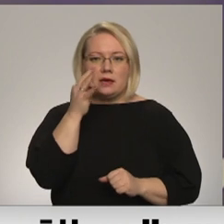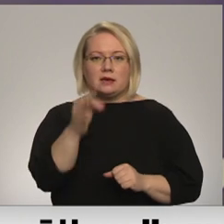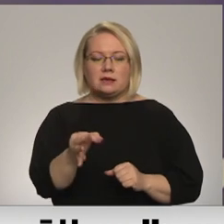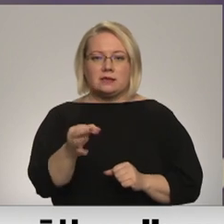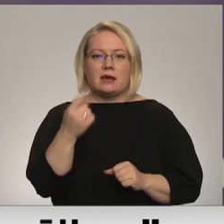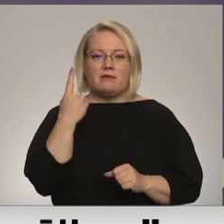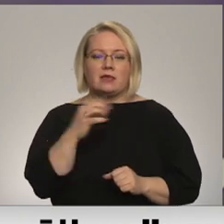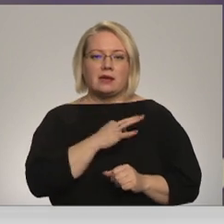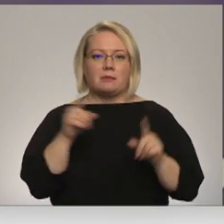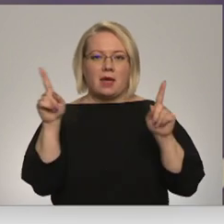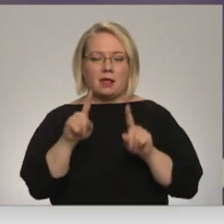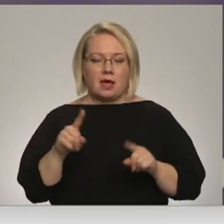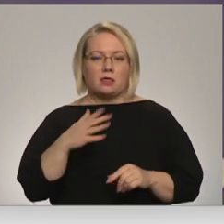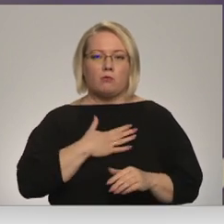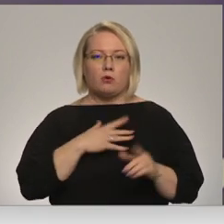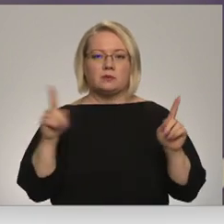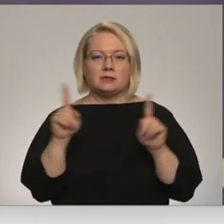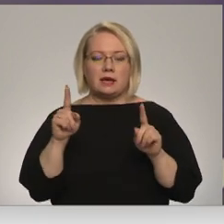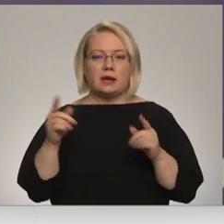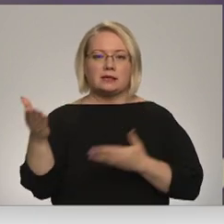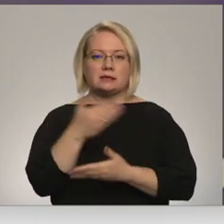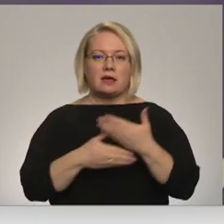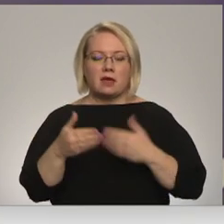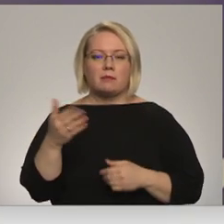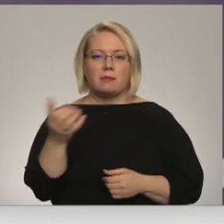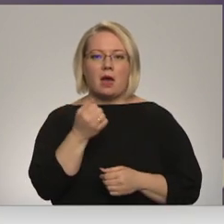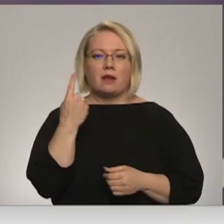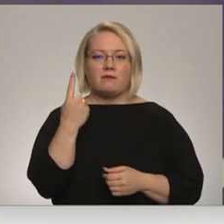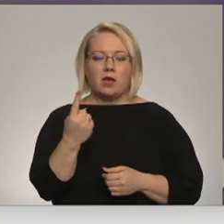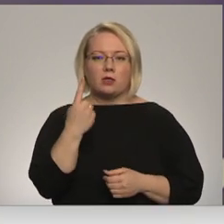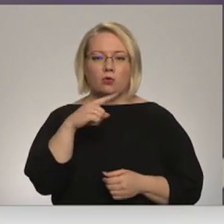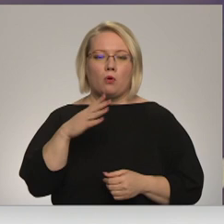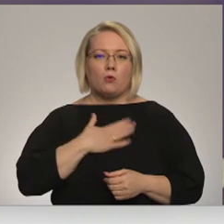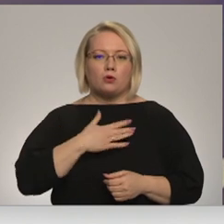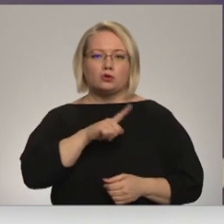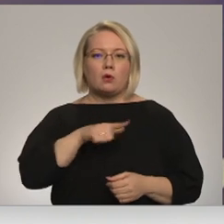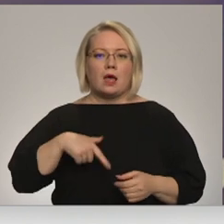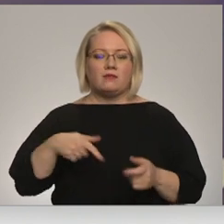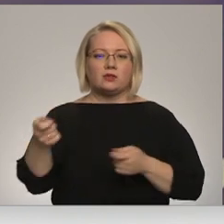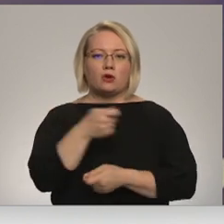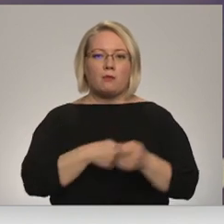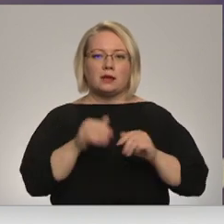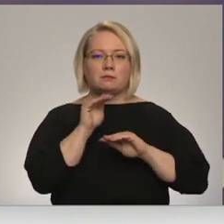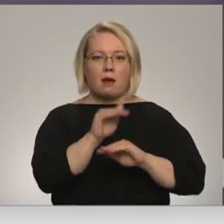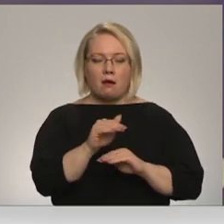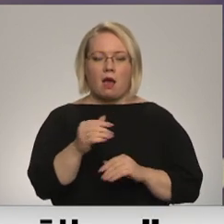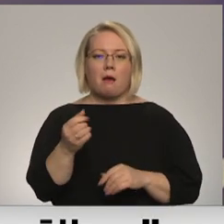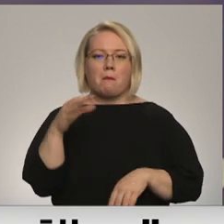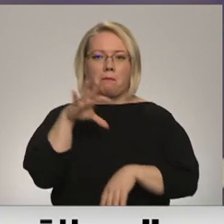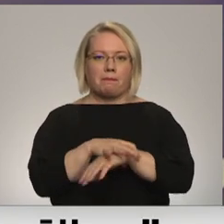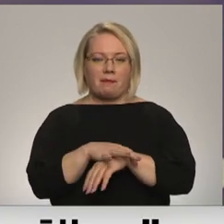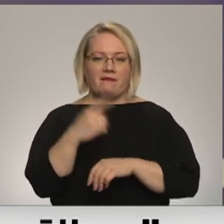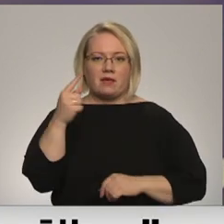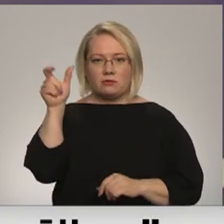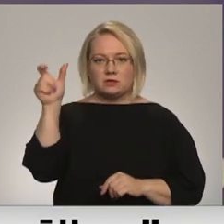procesu izmeklēšanai, kura mums ir, tad sadarbībā ar vienu no mūsu Latvijas komersbanka mums ir izdevies atklāt un